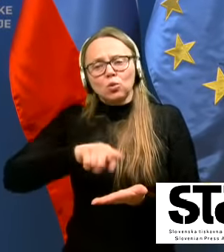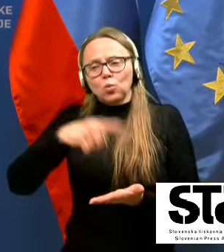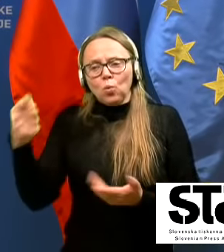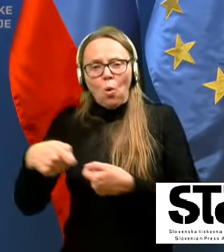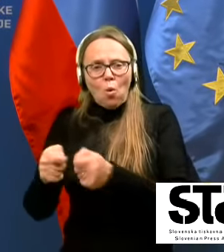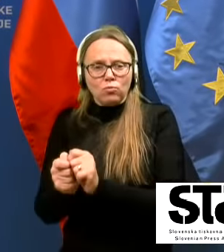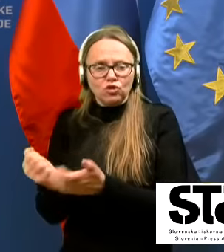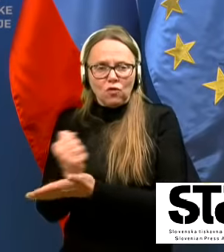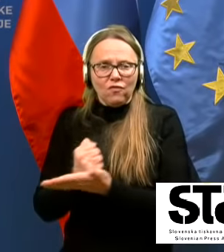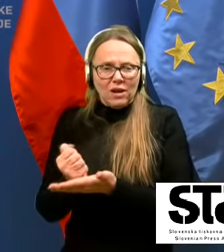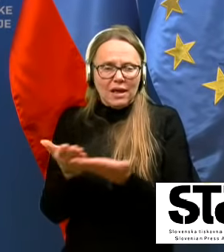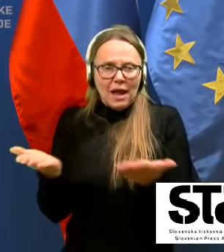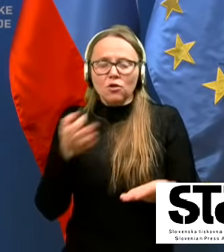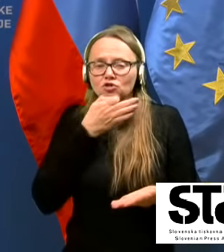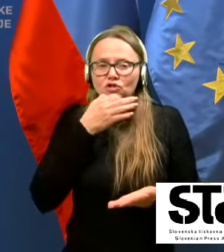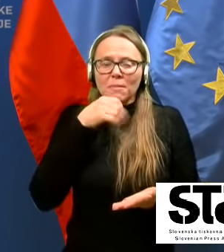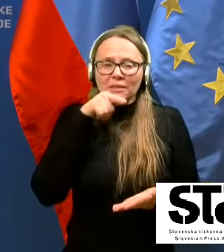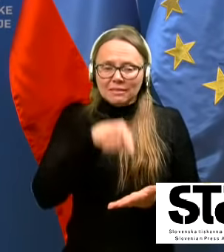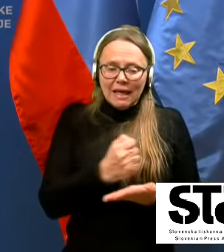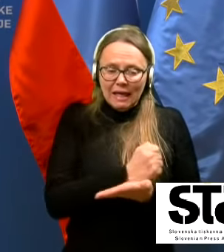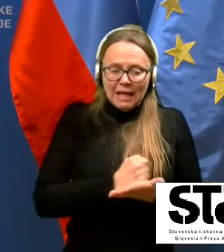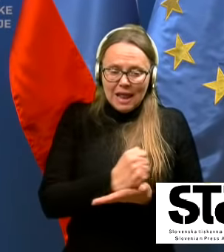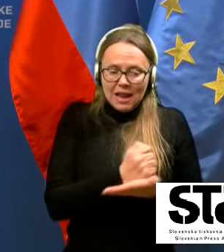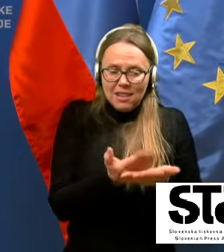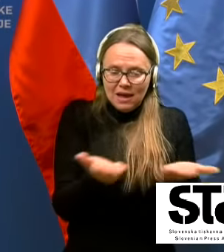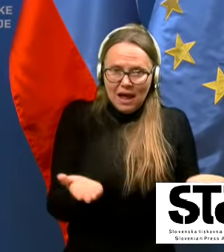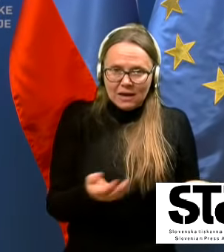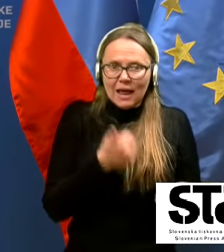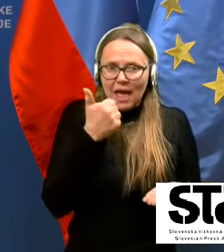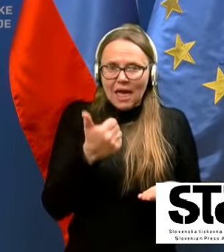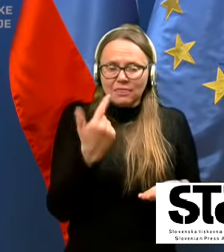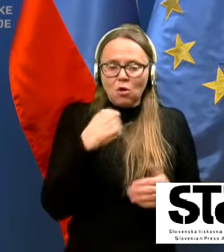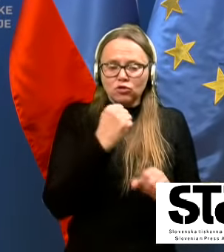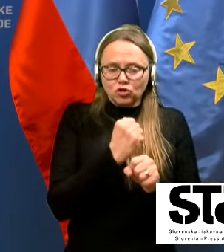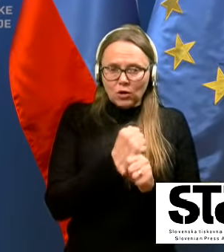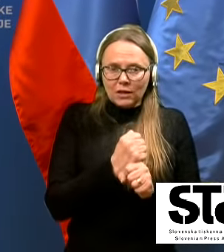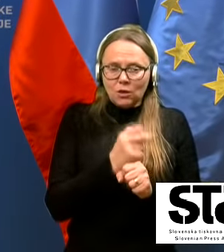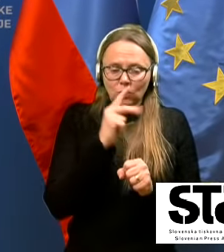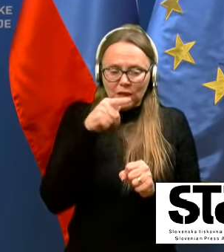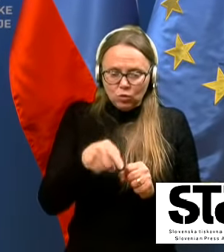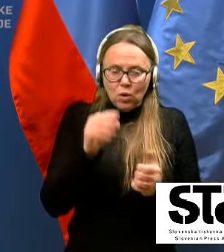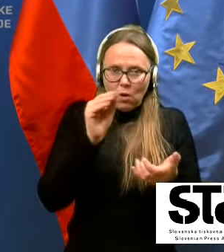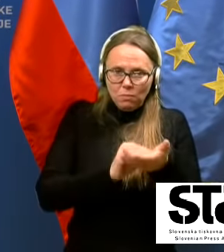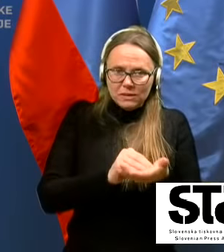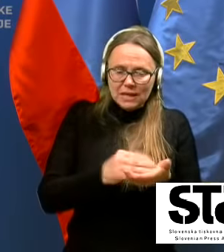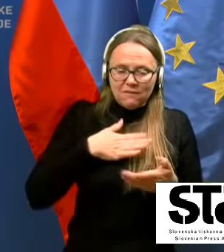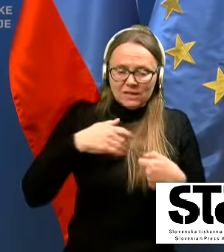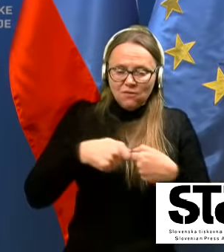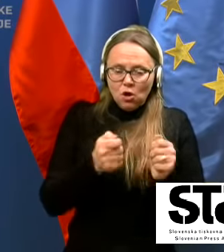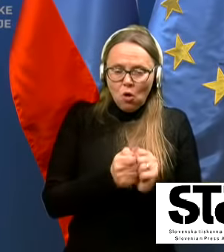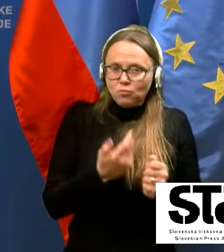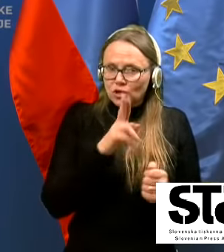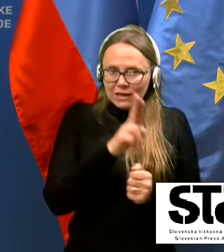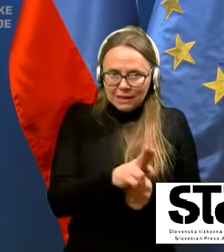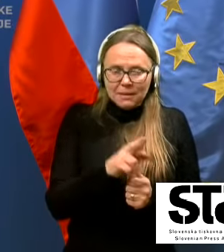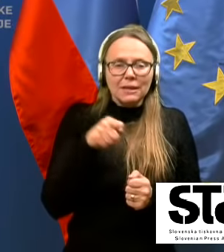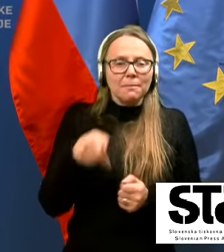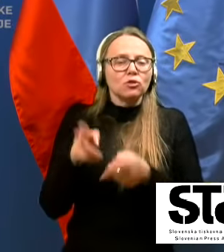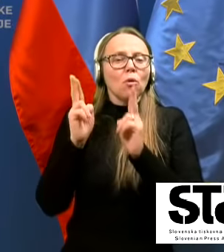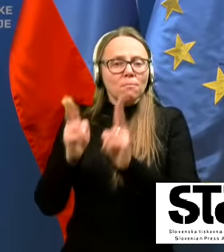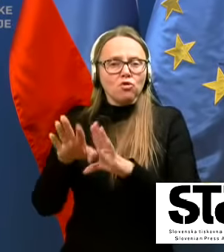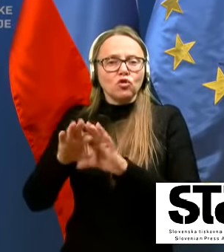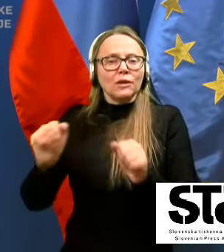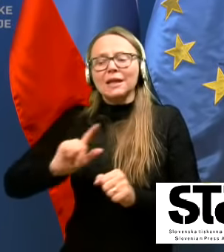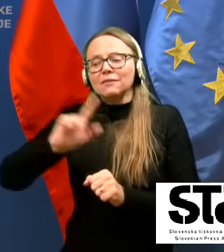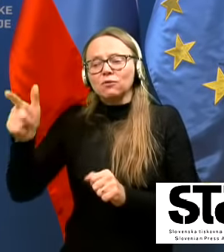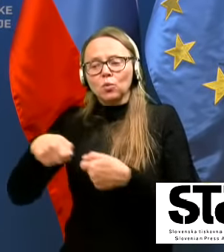lekarno. Vkolikor pa te lekarne ali pa ene od storitev, ki je tle navedena, v svoji občini nimate, pa je to mogoče narediti